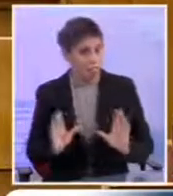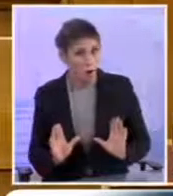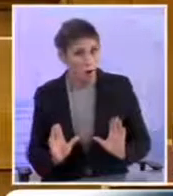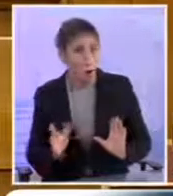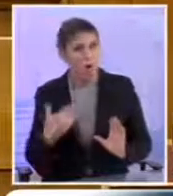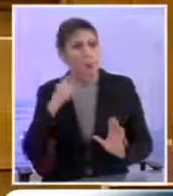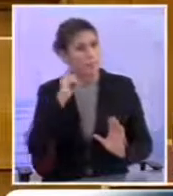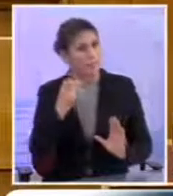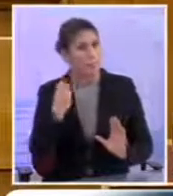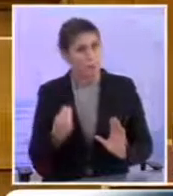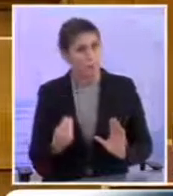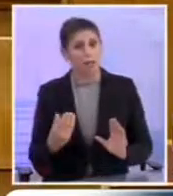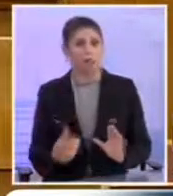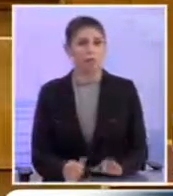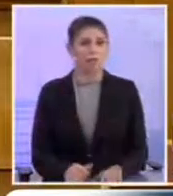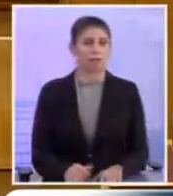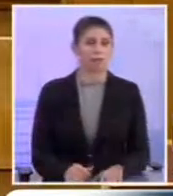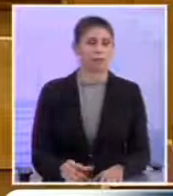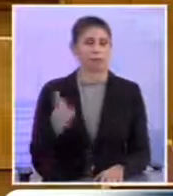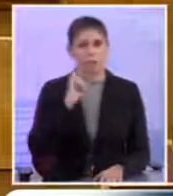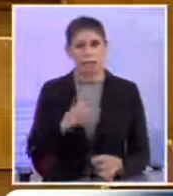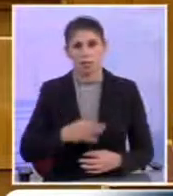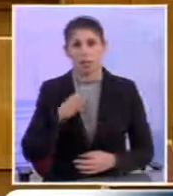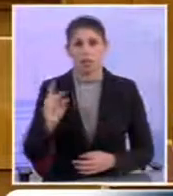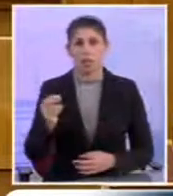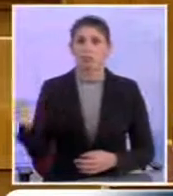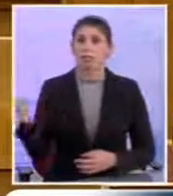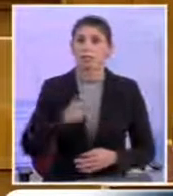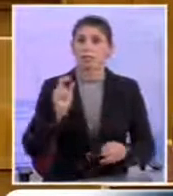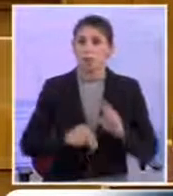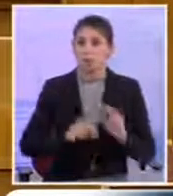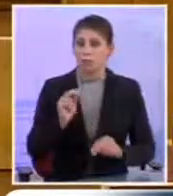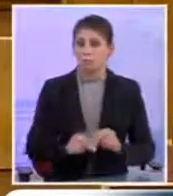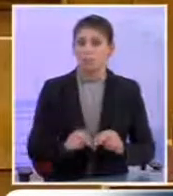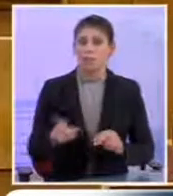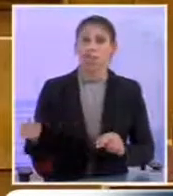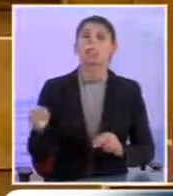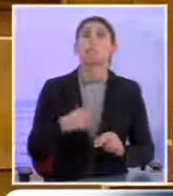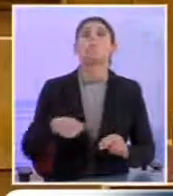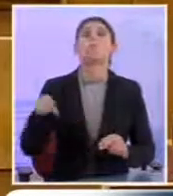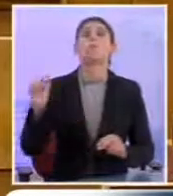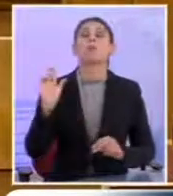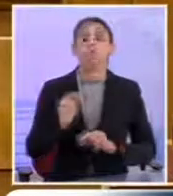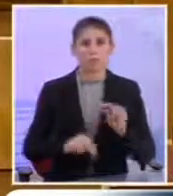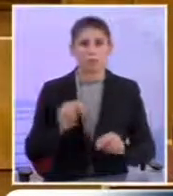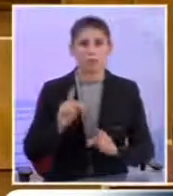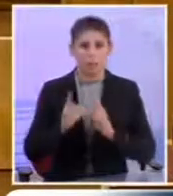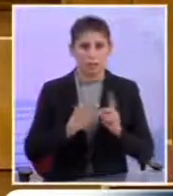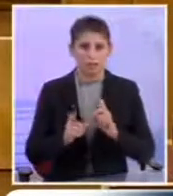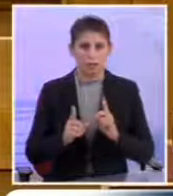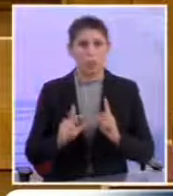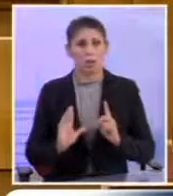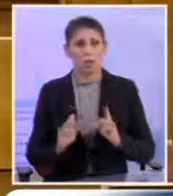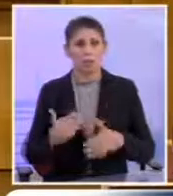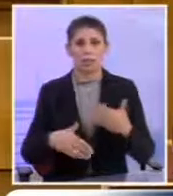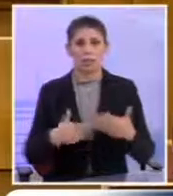πολύ καλά Κυρίες και κύριοι βουλευτές Και εσείς που ψηφίσατε και εσείς που δεν ψηφίσατε τη συμφωνία Ότι η